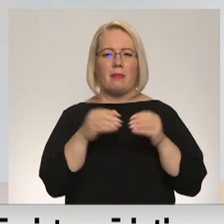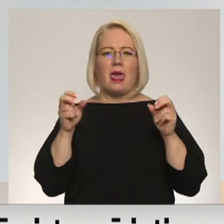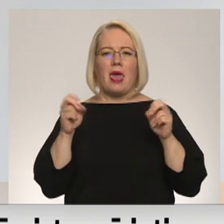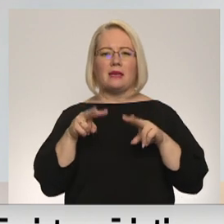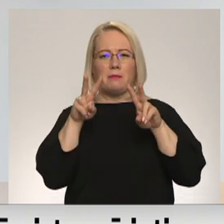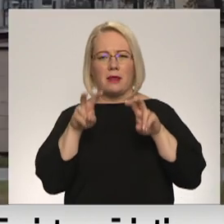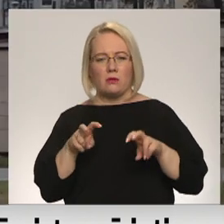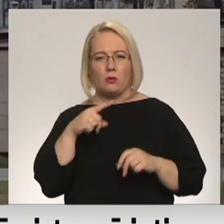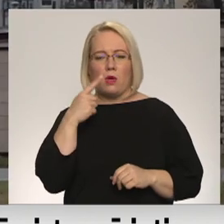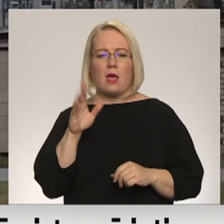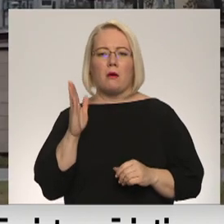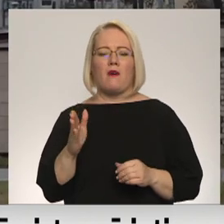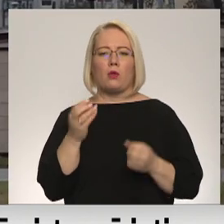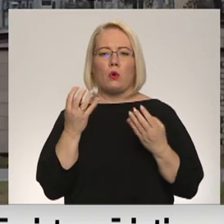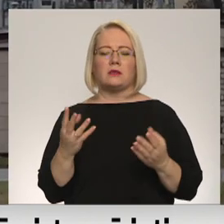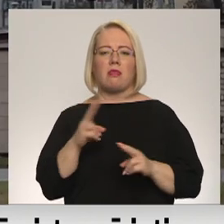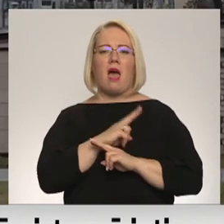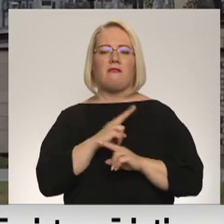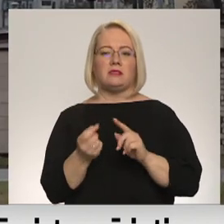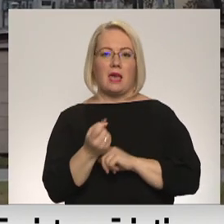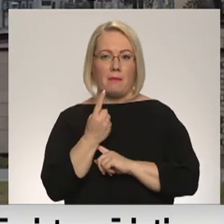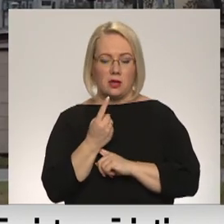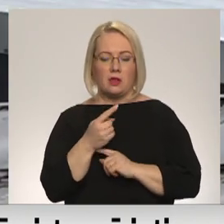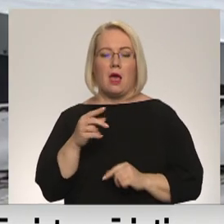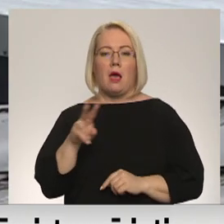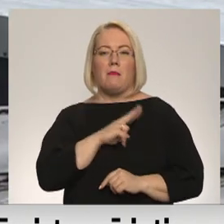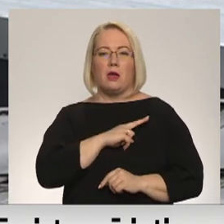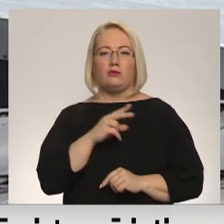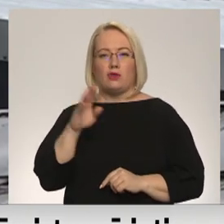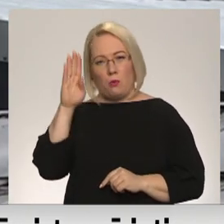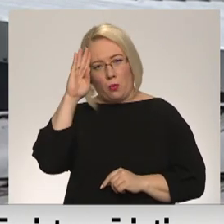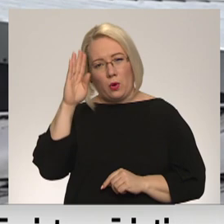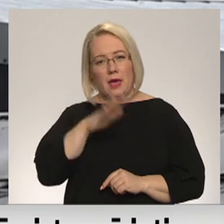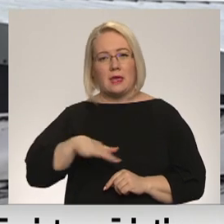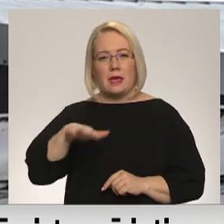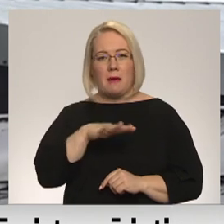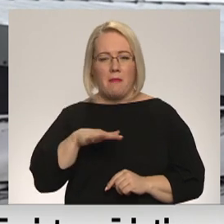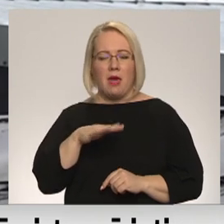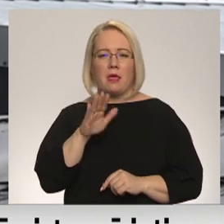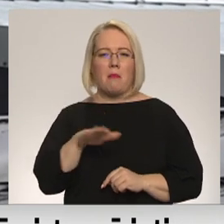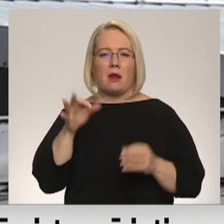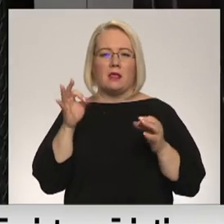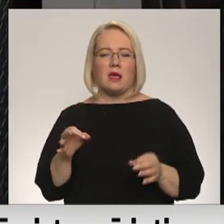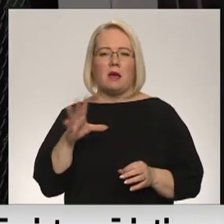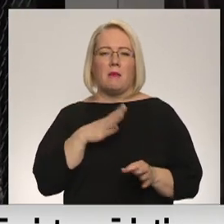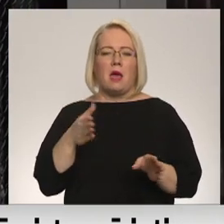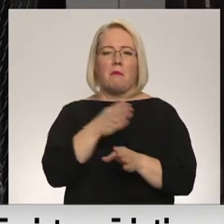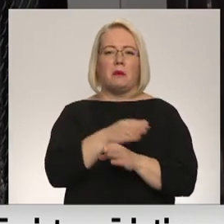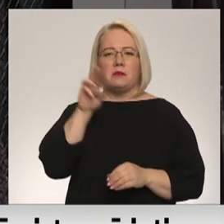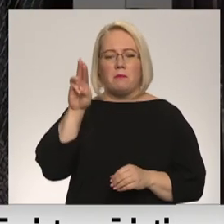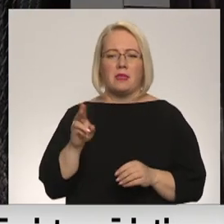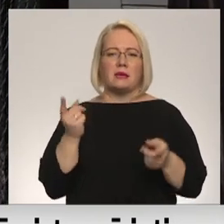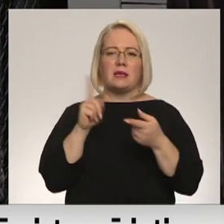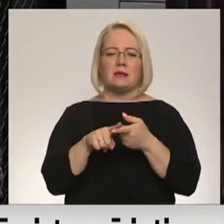nav uz iemeslu. Liepājas bāriņties informē, ka mirušā zēna ģimentās redzslokā nonāk uz aptuveni pirms mēnešu saistībā ar iespējumu